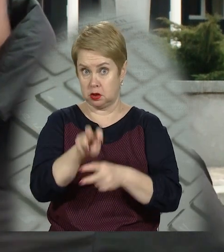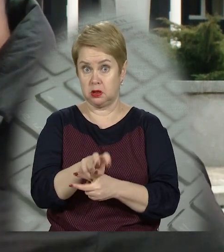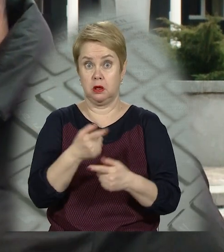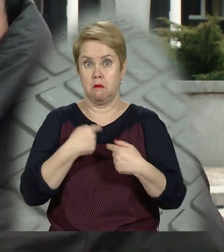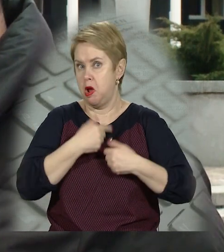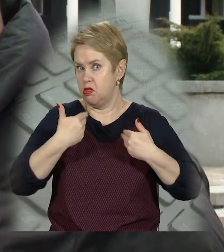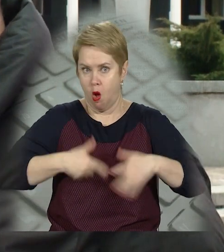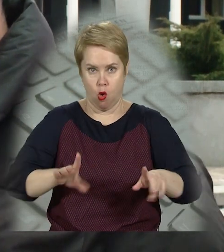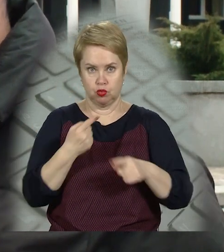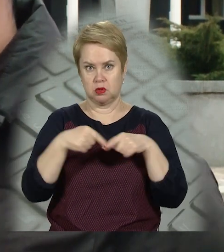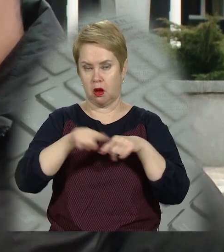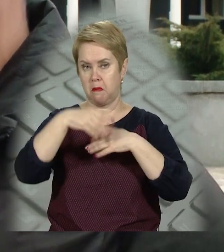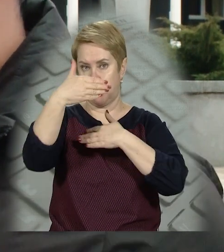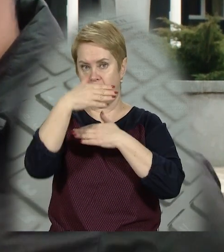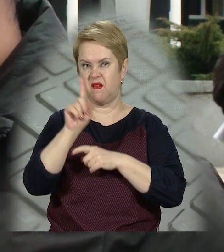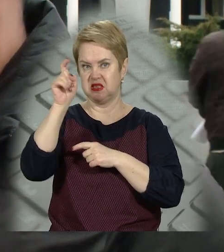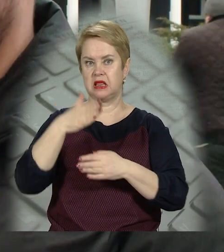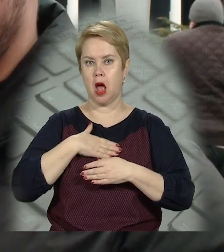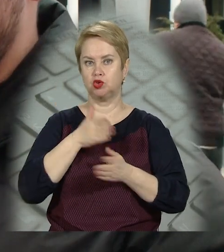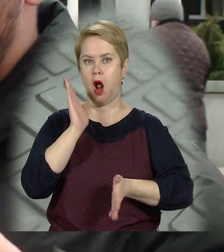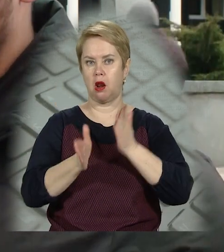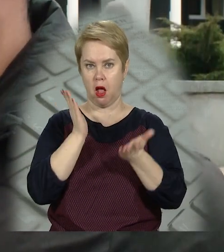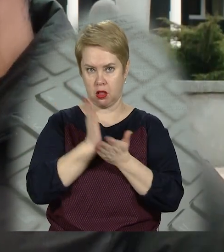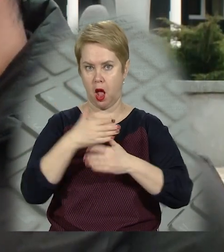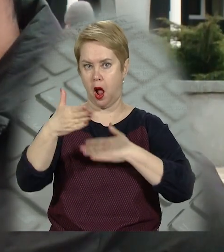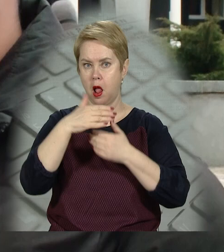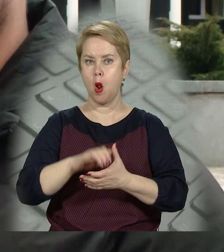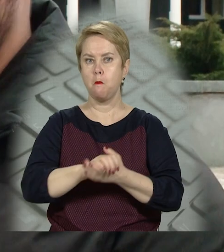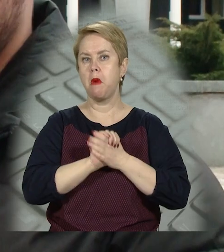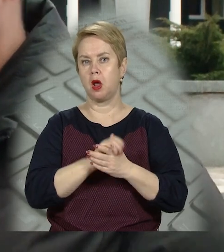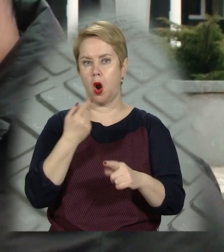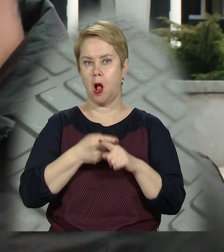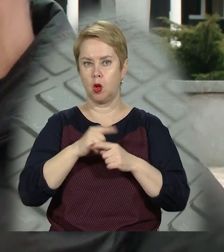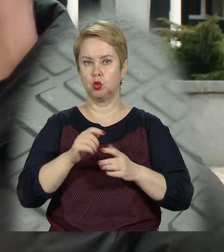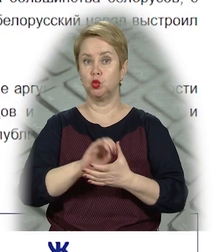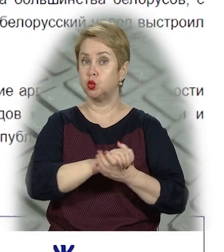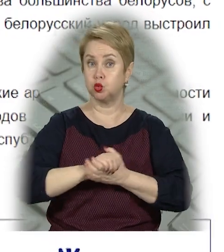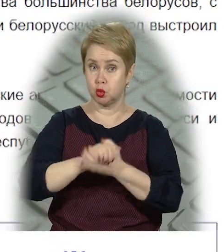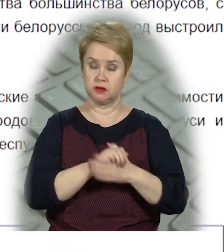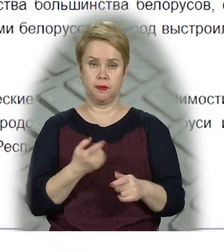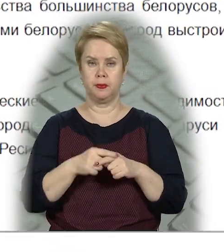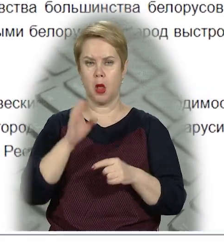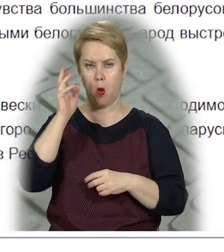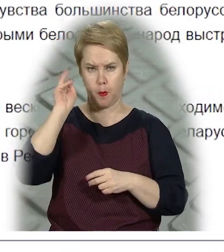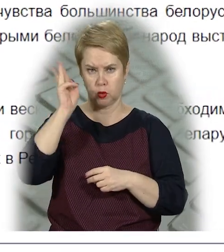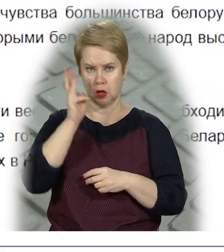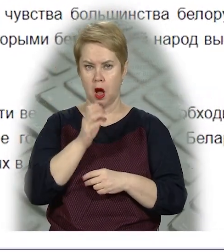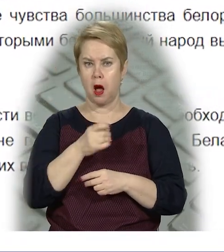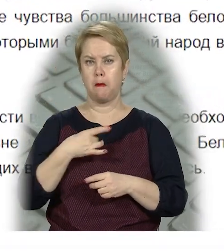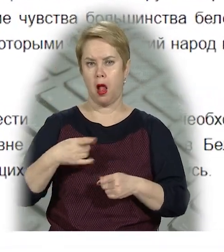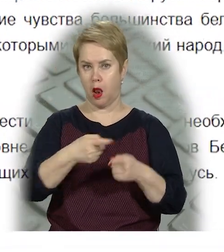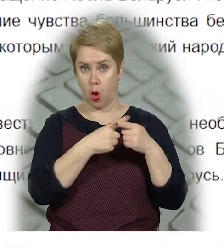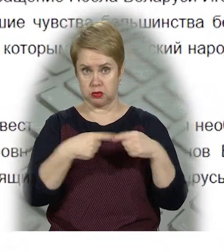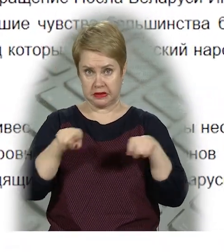Тому ми не хочемо, щоб такий прапор висів на нашій алеї, яка є алеєю миру, алеєю дружності. Та й в посольстві Республіки